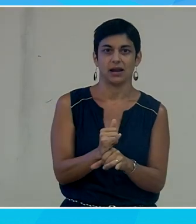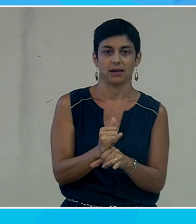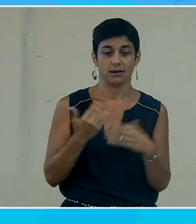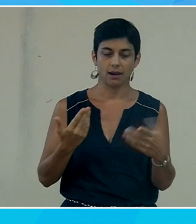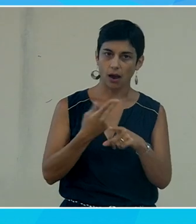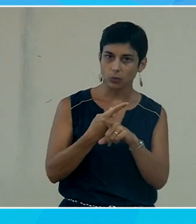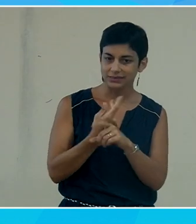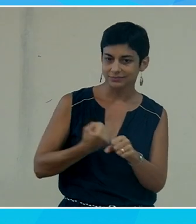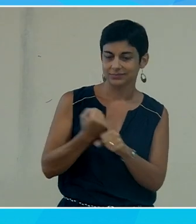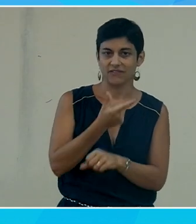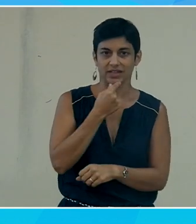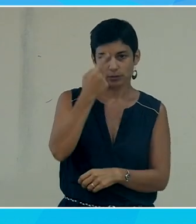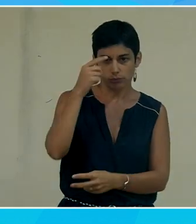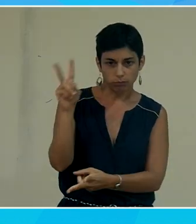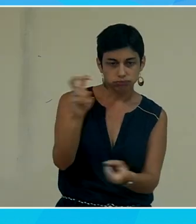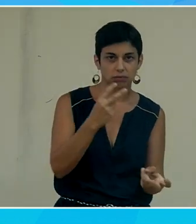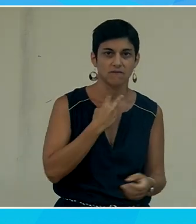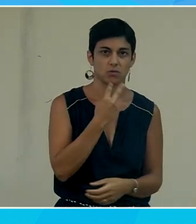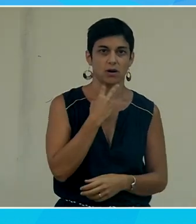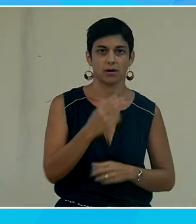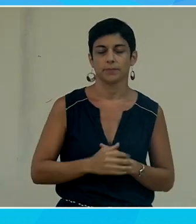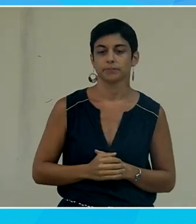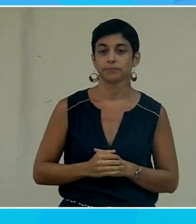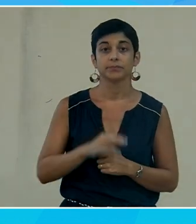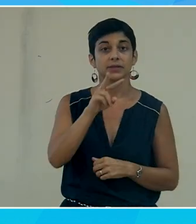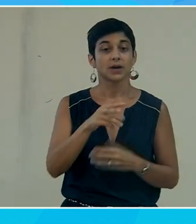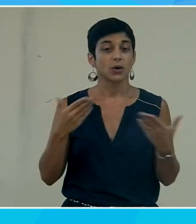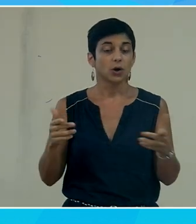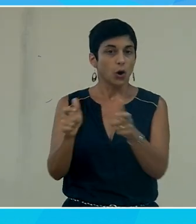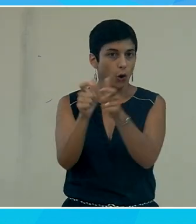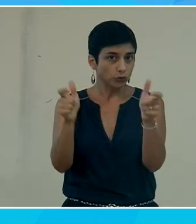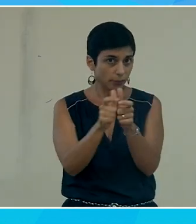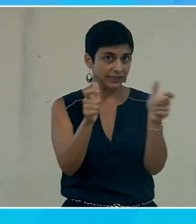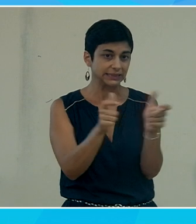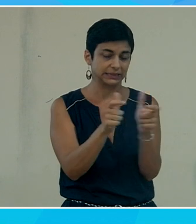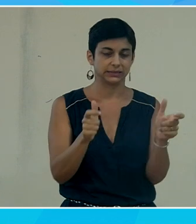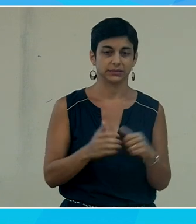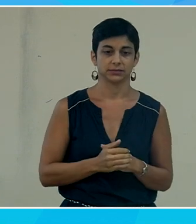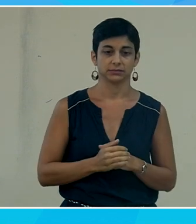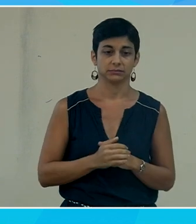a quand on regarde comment fonctionnent en fait nos entreprises je vais recouper le partage